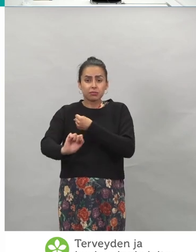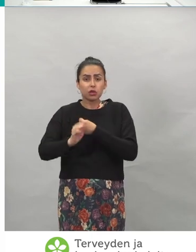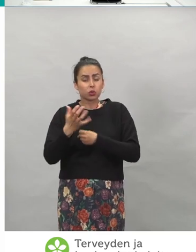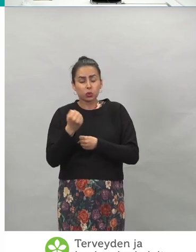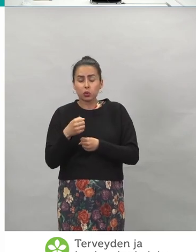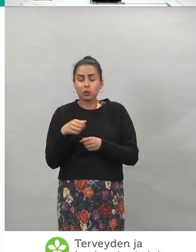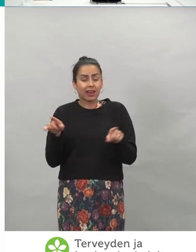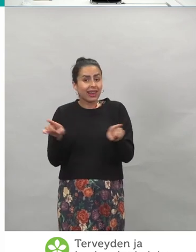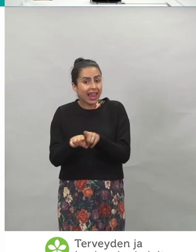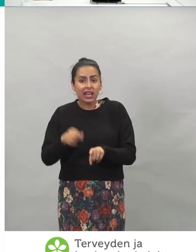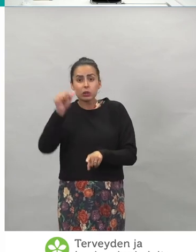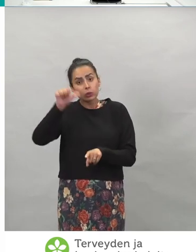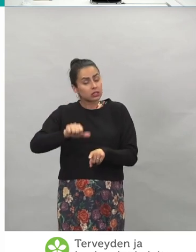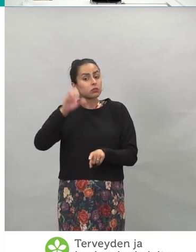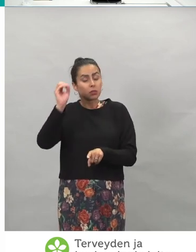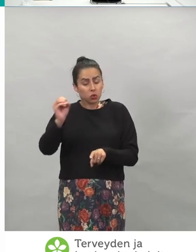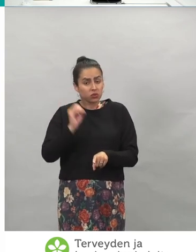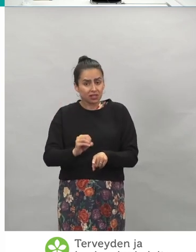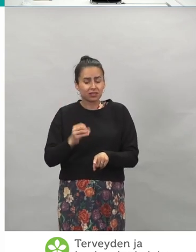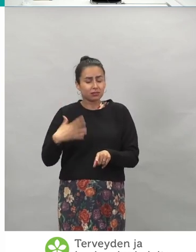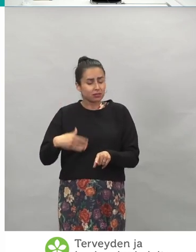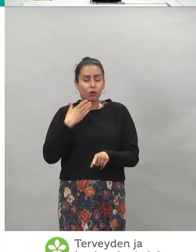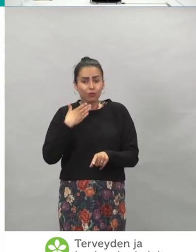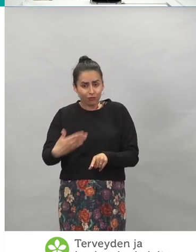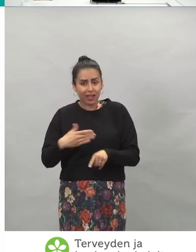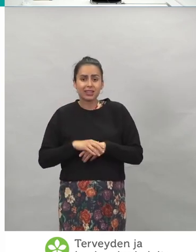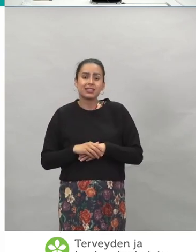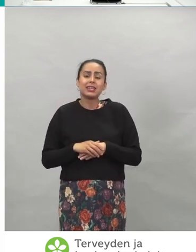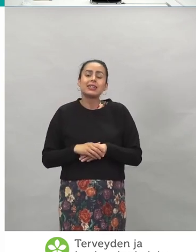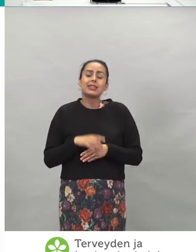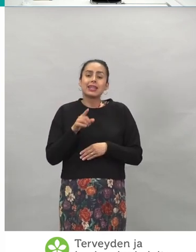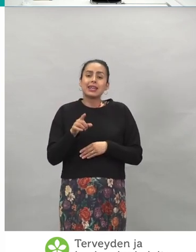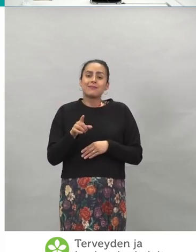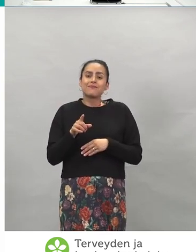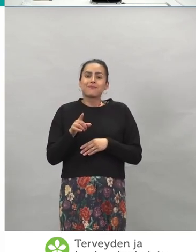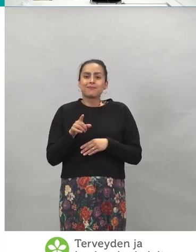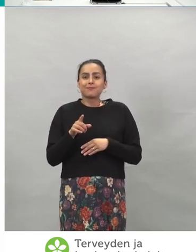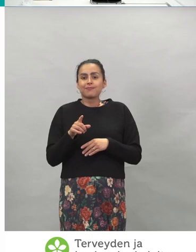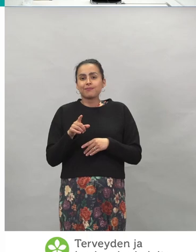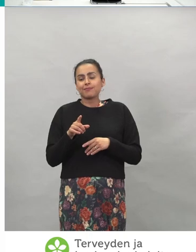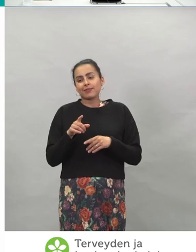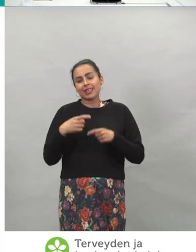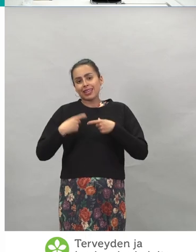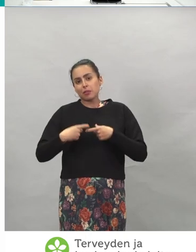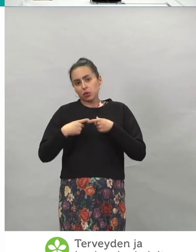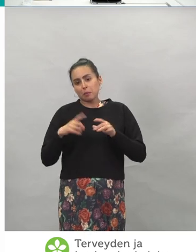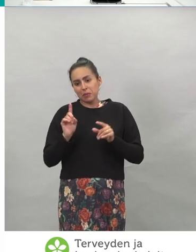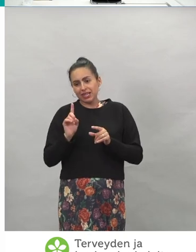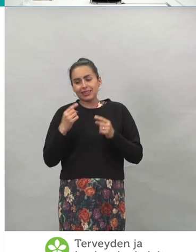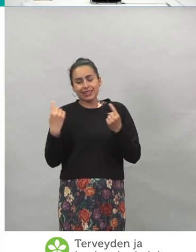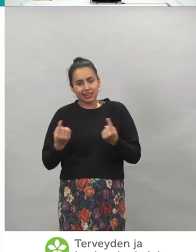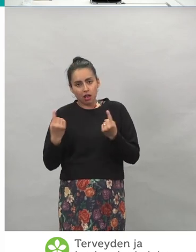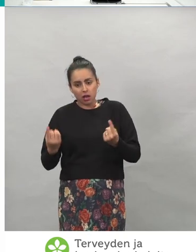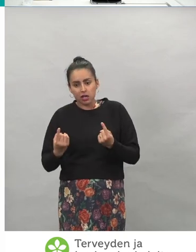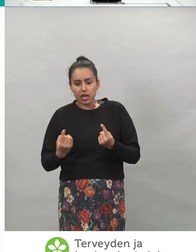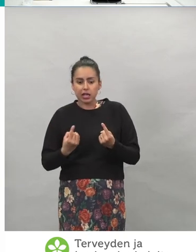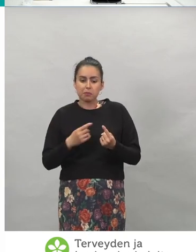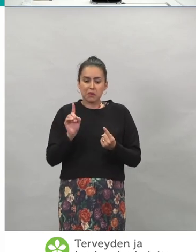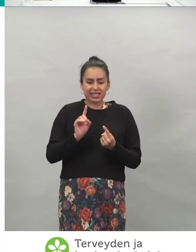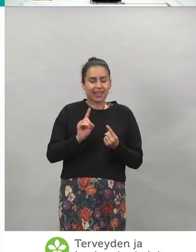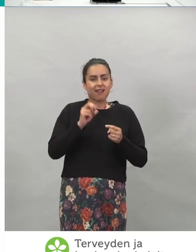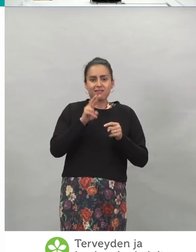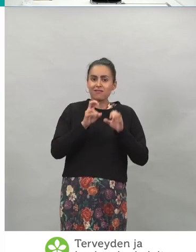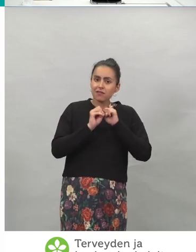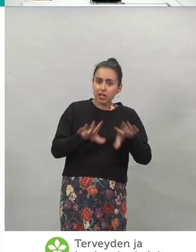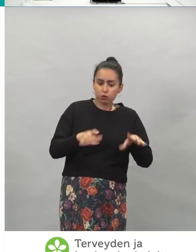lähelle 90 prosenttia. Ja sehän tietysti riippuu sitten taas ajasta, missä ollaan ja mitkä virusmuunnokset